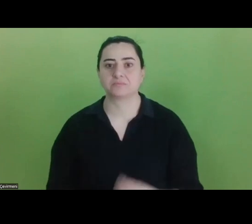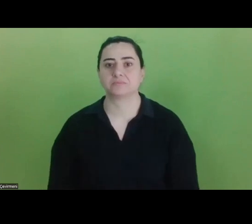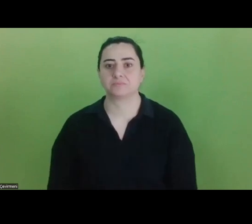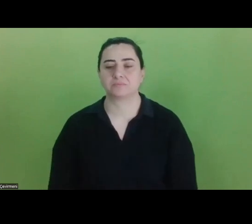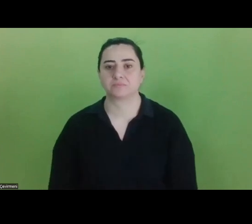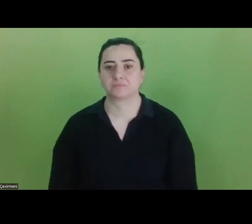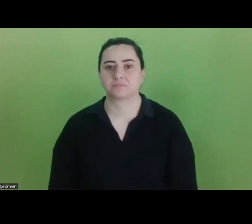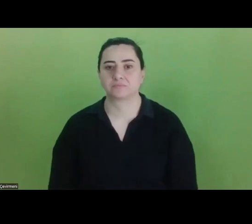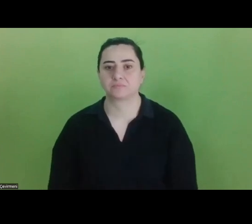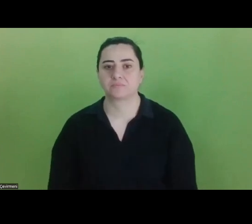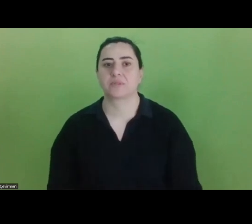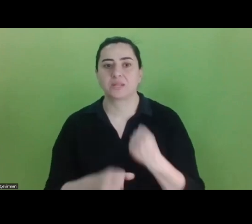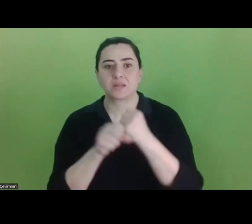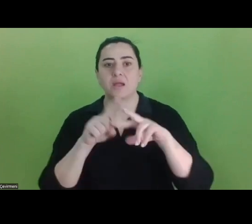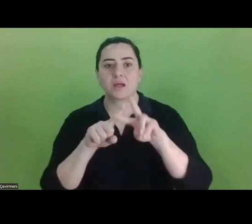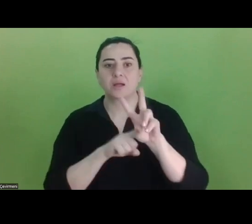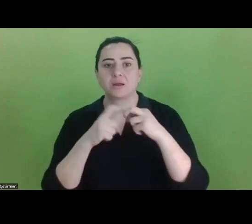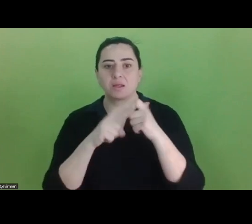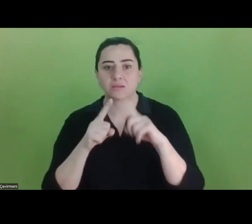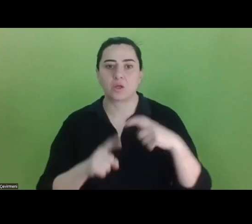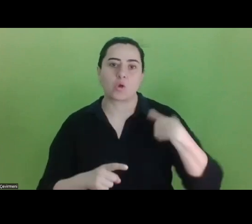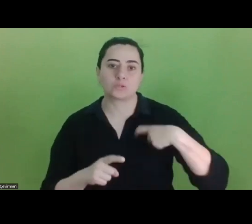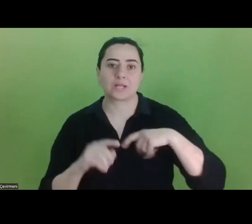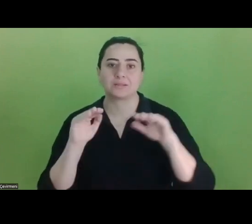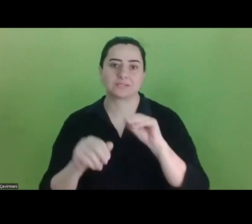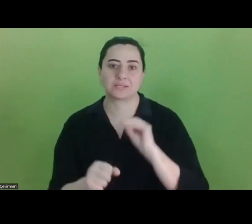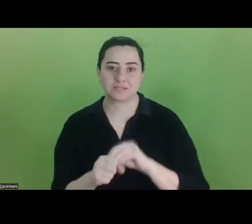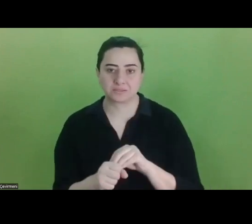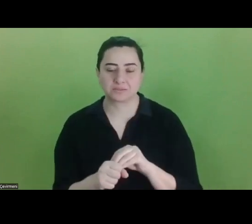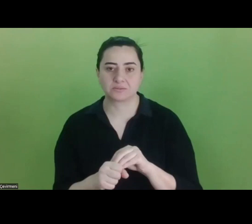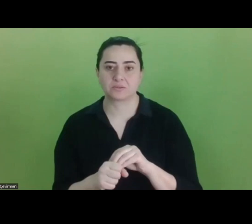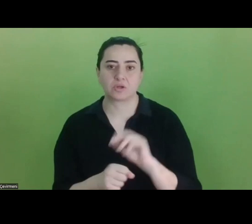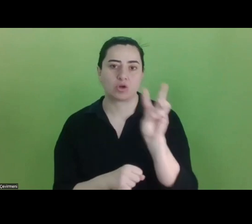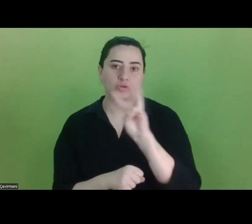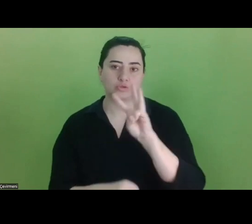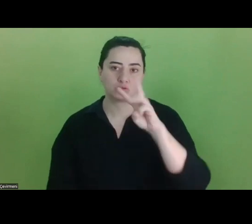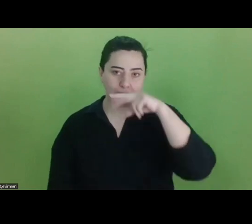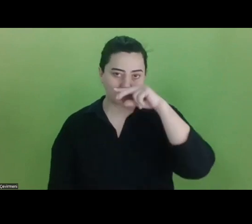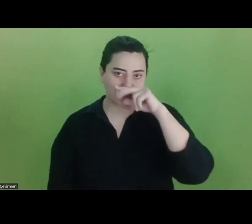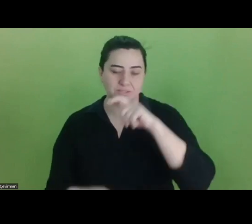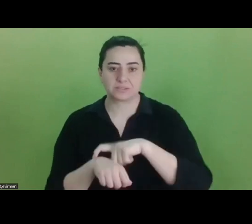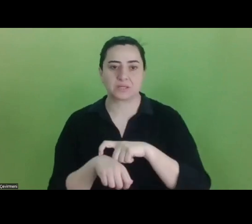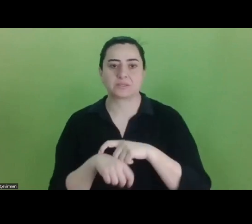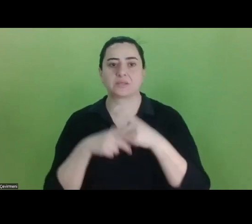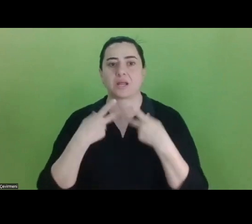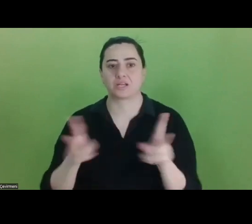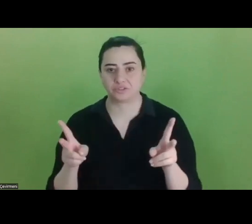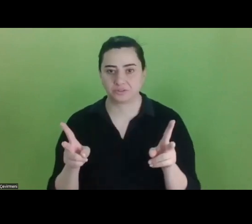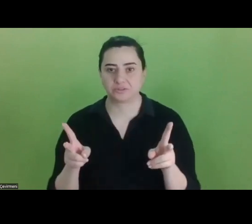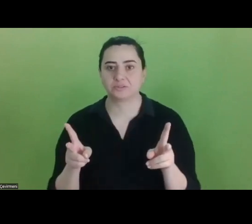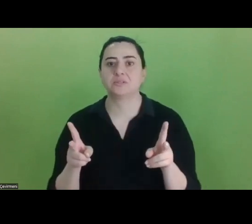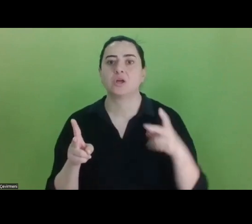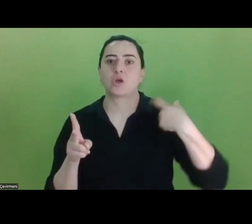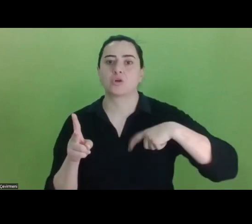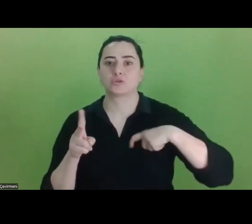Gayret özel desteği için daha önce ilk duyurulardan beri çıktığımız üzere 30 Mart saat 12 itibariyle açıldı. Özel